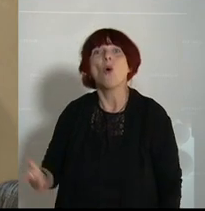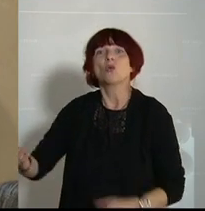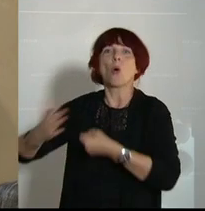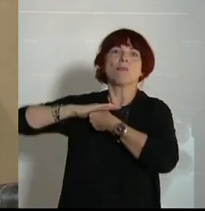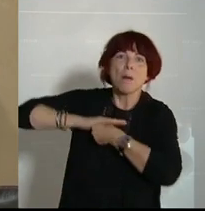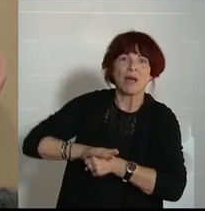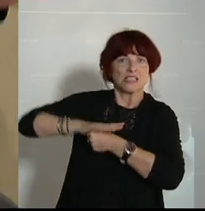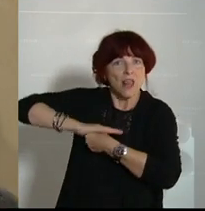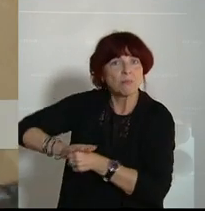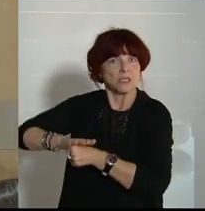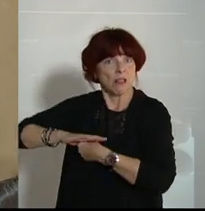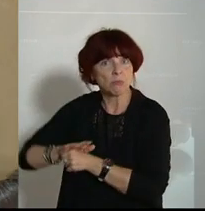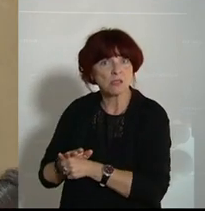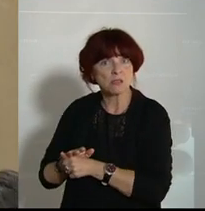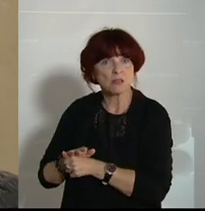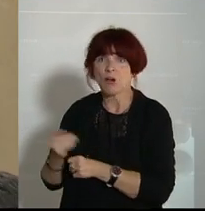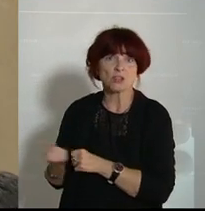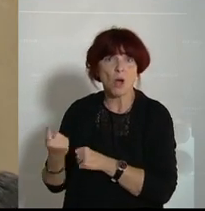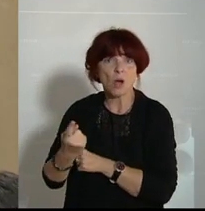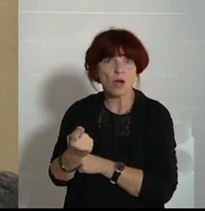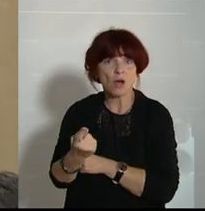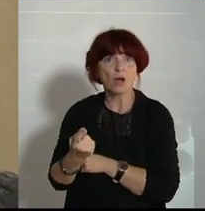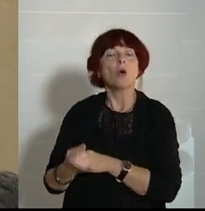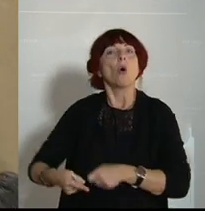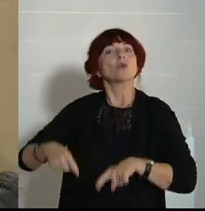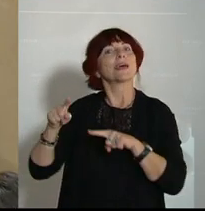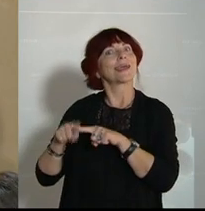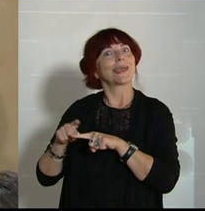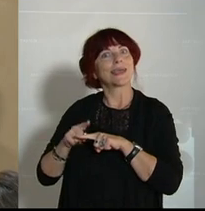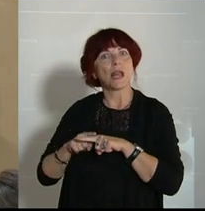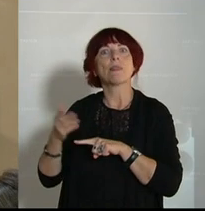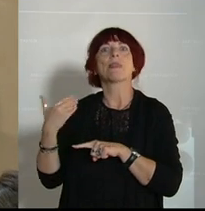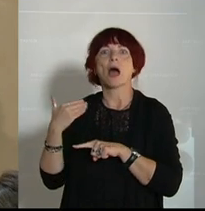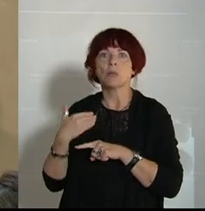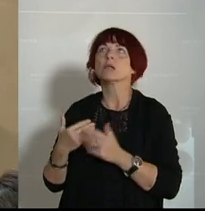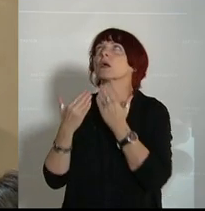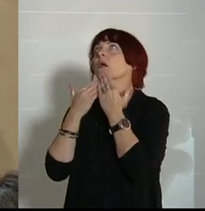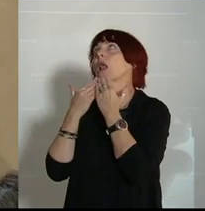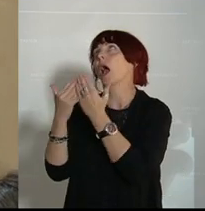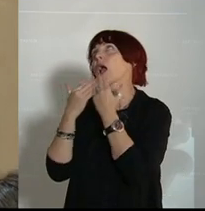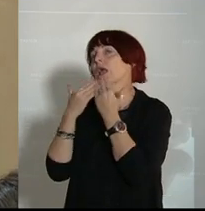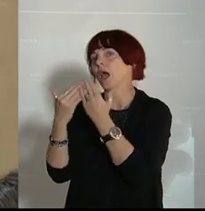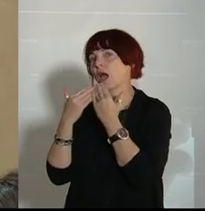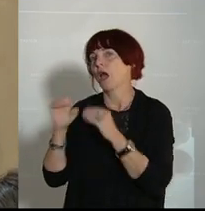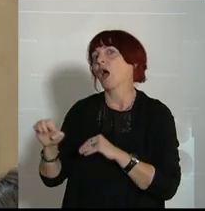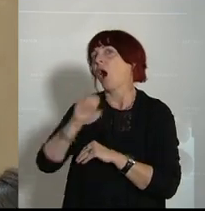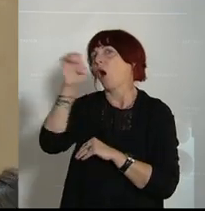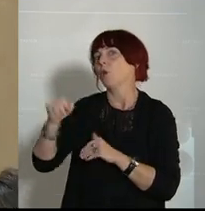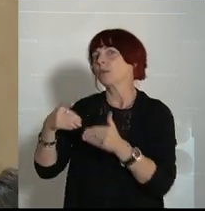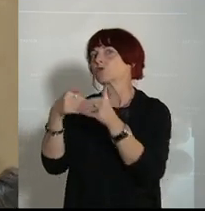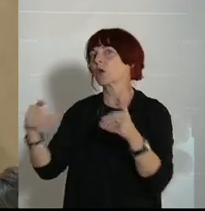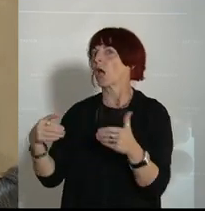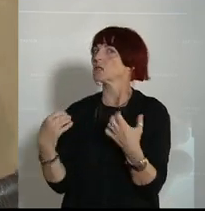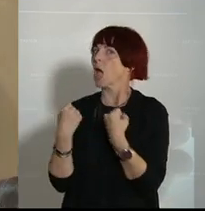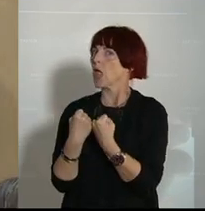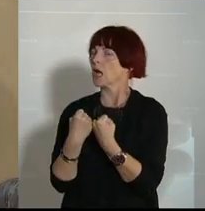Herren. Und als Griechenland in dieser schwierigen Zeit glücklicherweise die europäische Grenze verteidigt hat, hat der